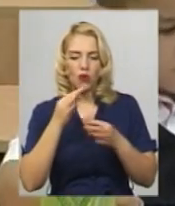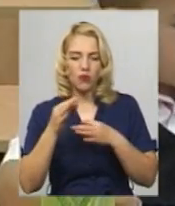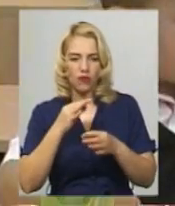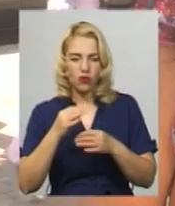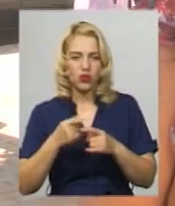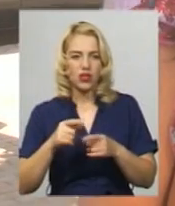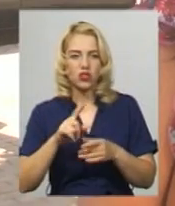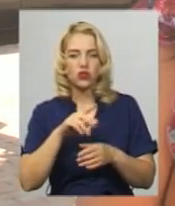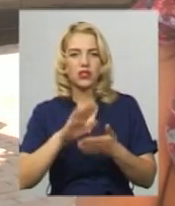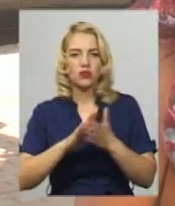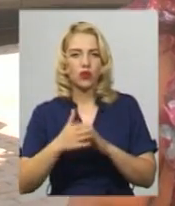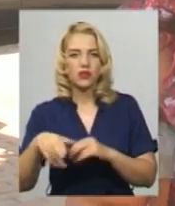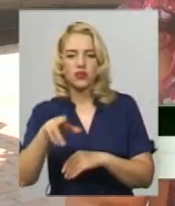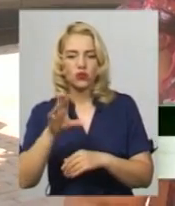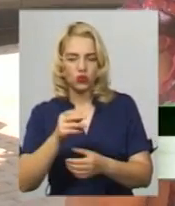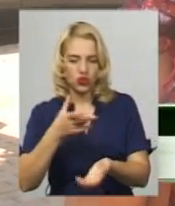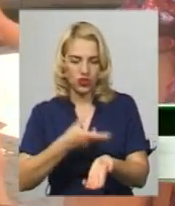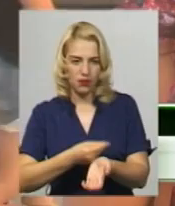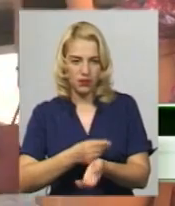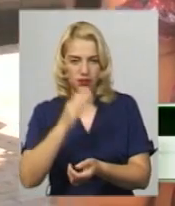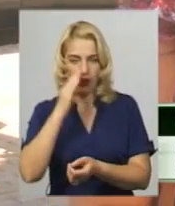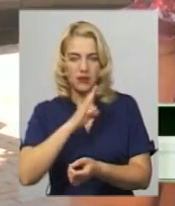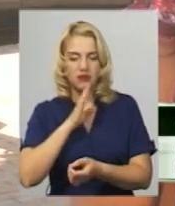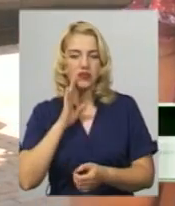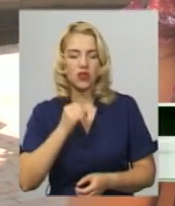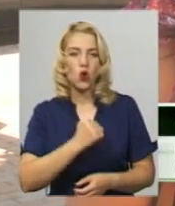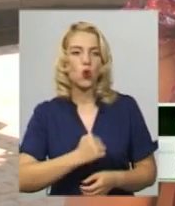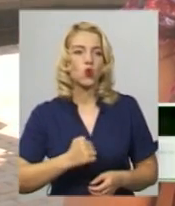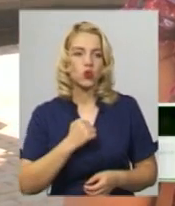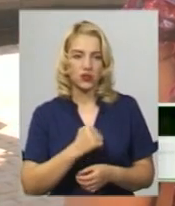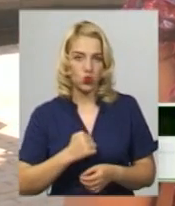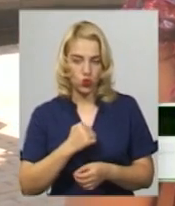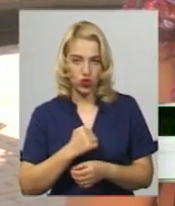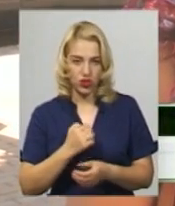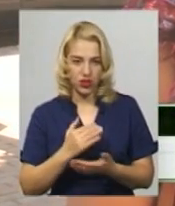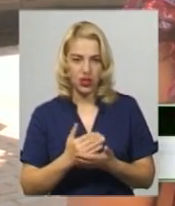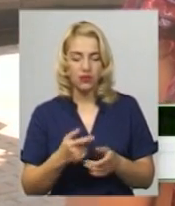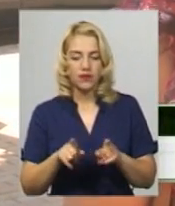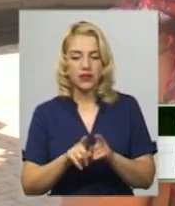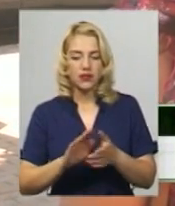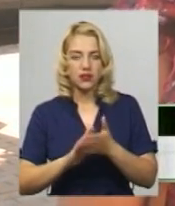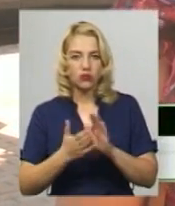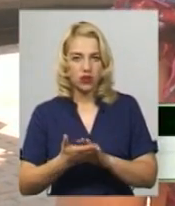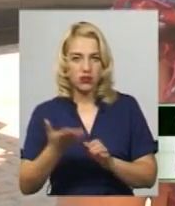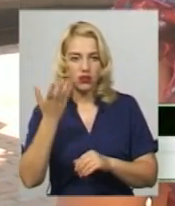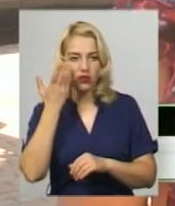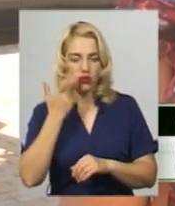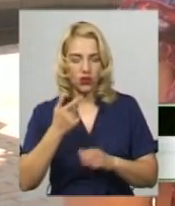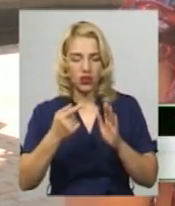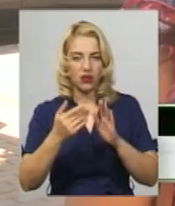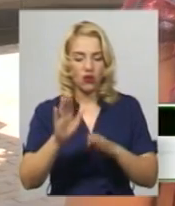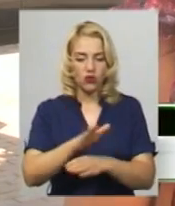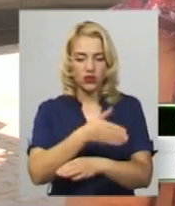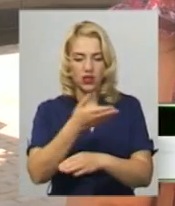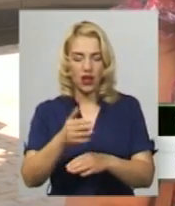навколо щеплень. Батьків розлючує, можна сказати, така ситуація, коли розділяють